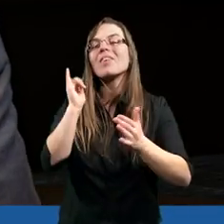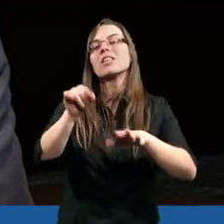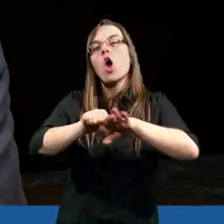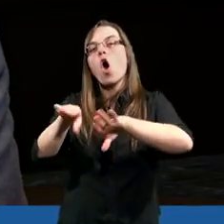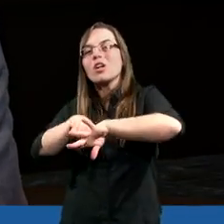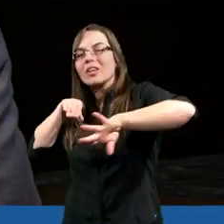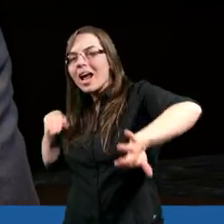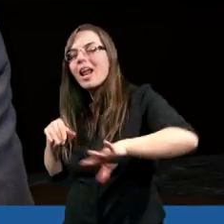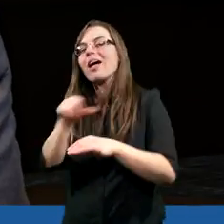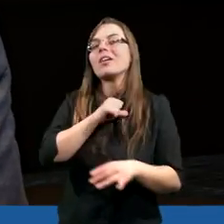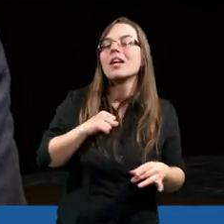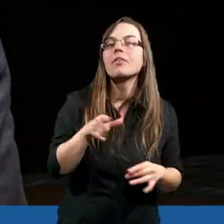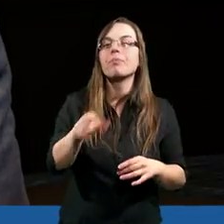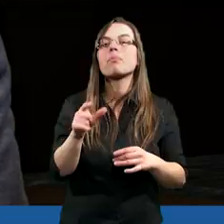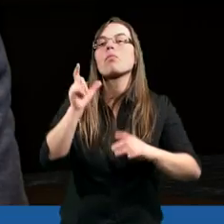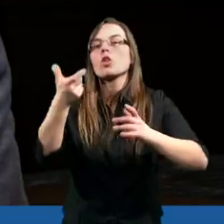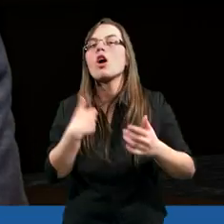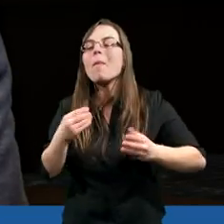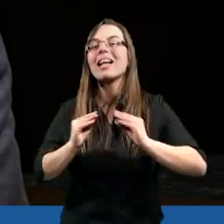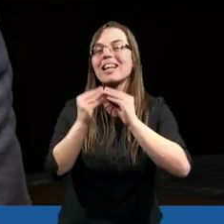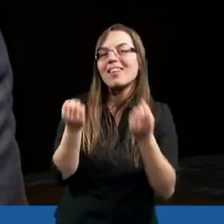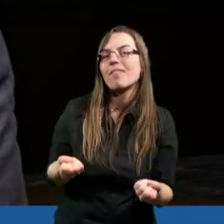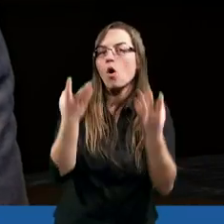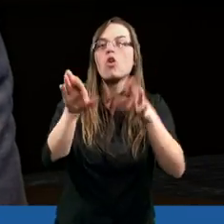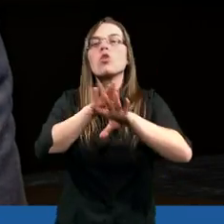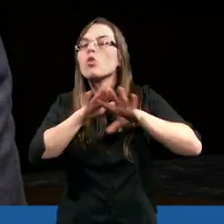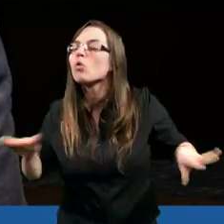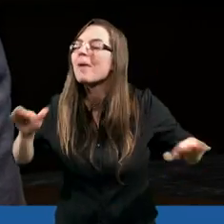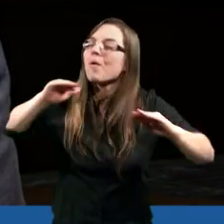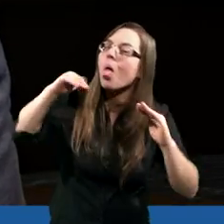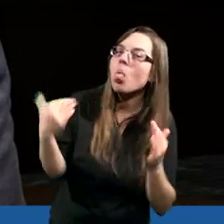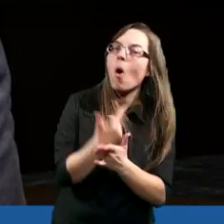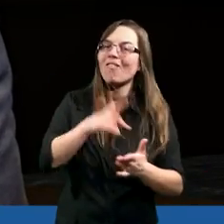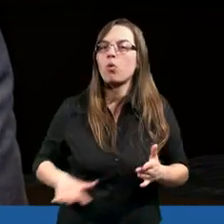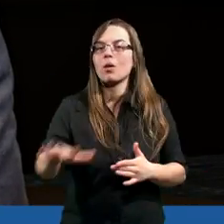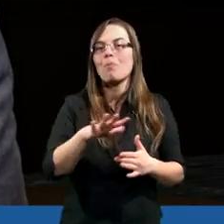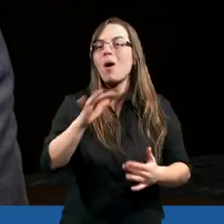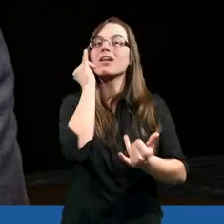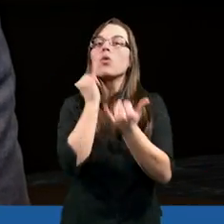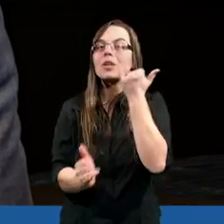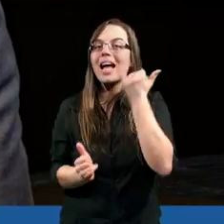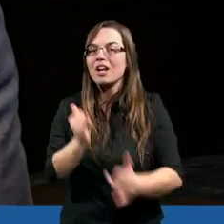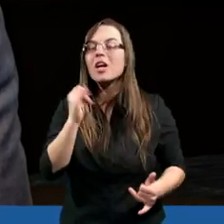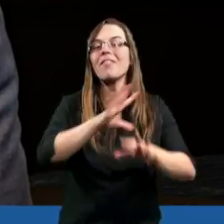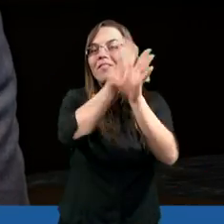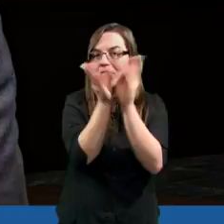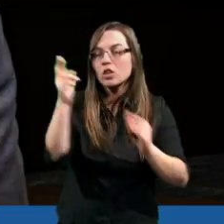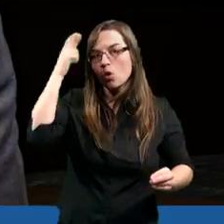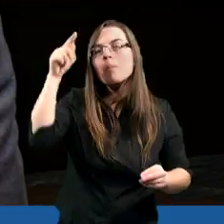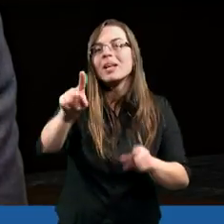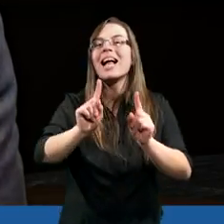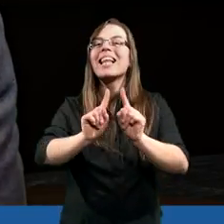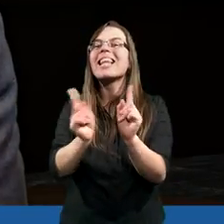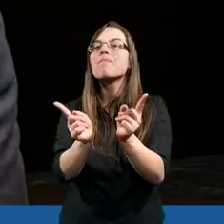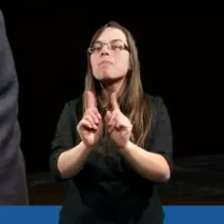się, oddzieleniem się po to, żeby tworzyć zupełnie nową społeczność. Więc jeżeli wszyscy rozumieją